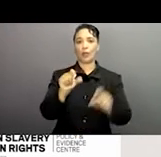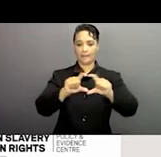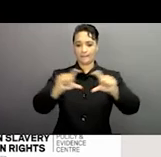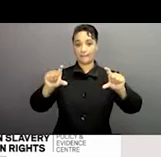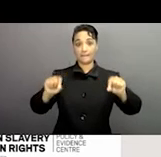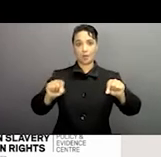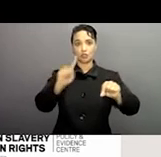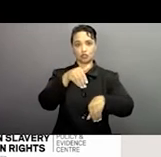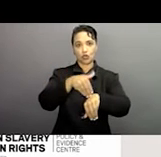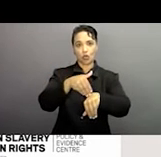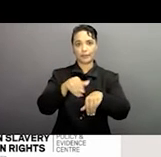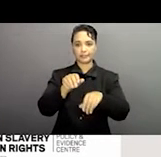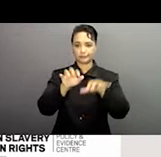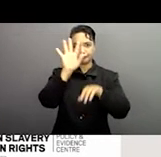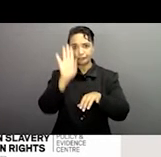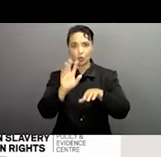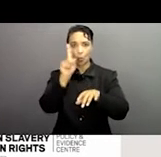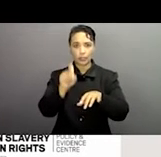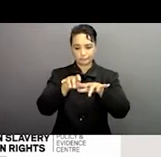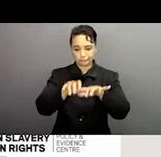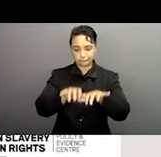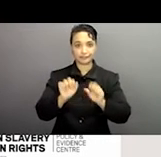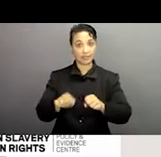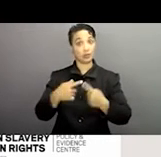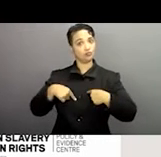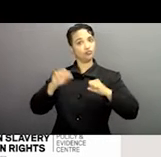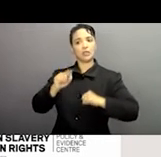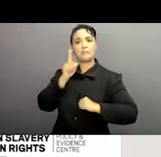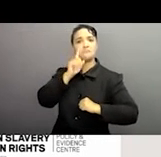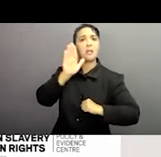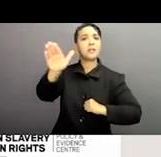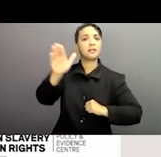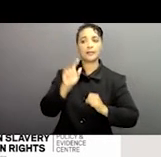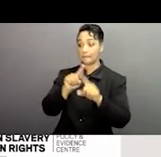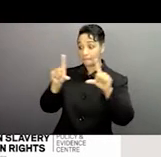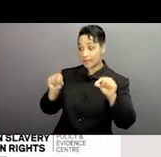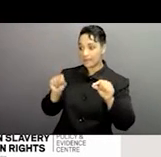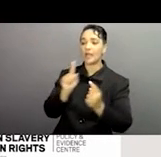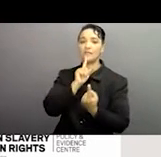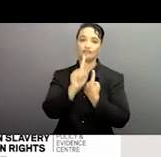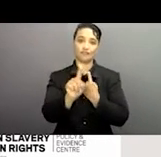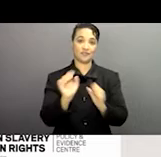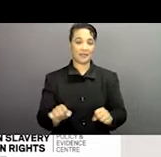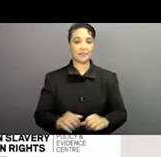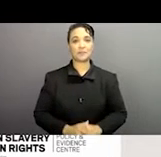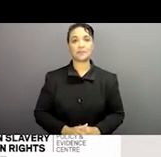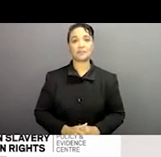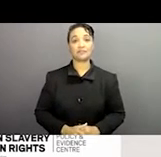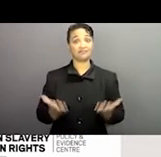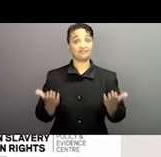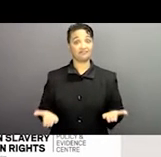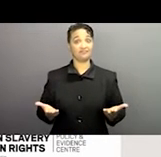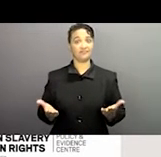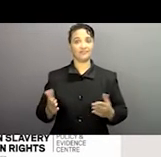et repenses. vous avez des commentaires, de cette manière, on pourrait répondre à toutes les questions tout à l'heure. Et cet